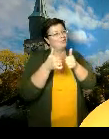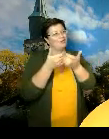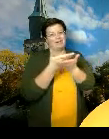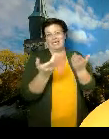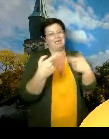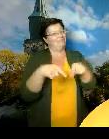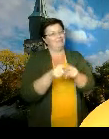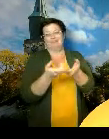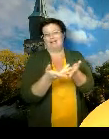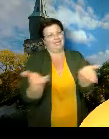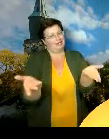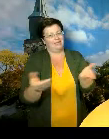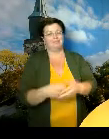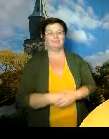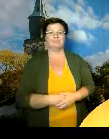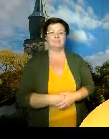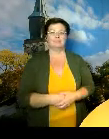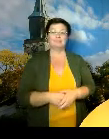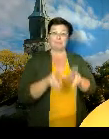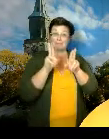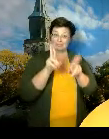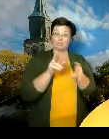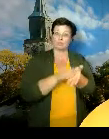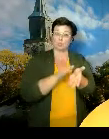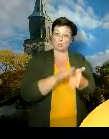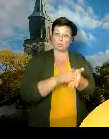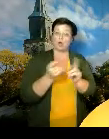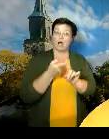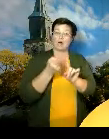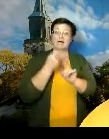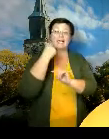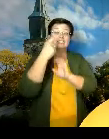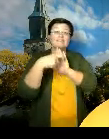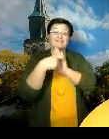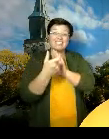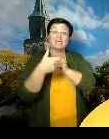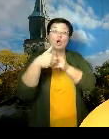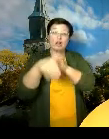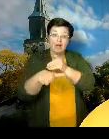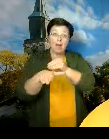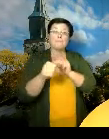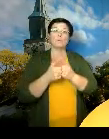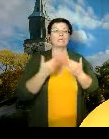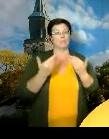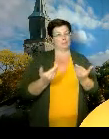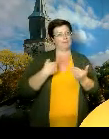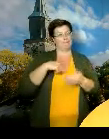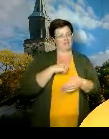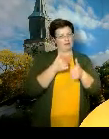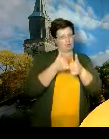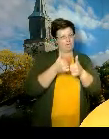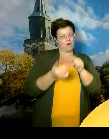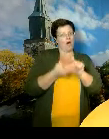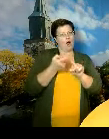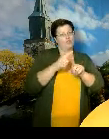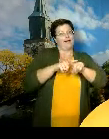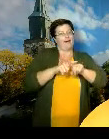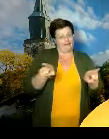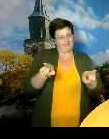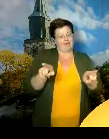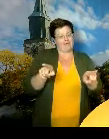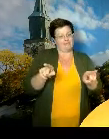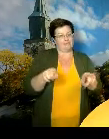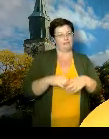Varsinnainen suositus alkaa ensi viikolla, mutta sitä olisi syytä noudattaa heti. Tämä ei koske muita